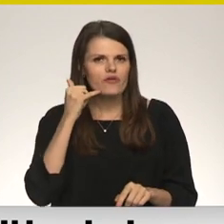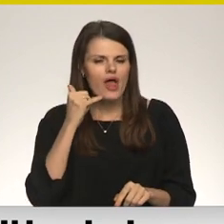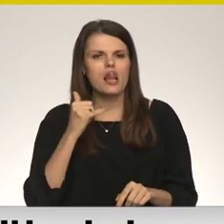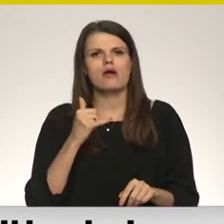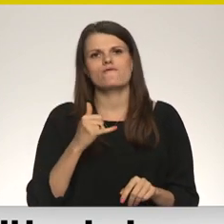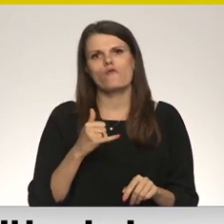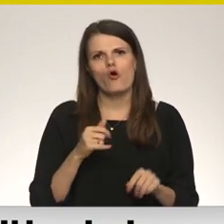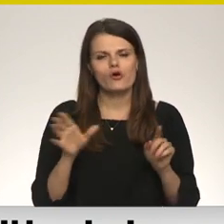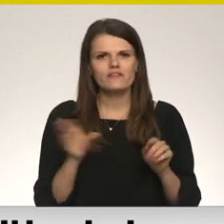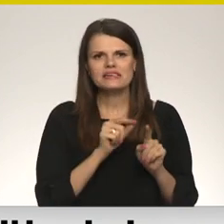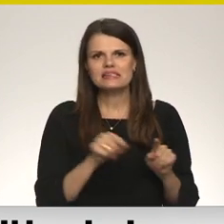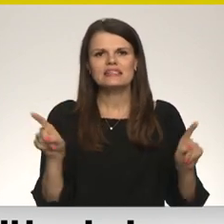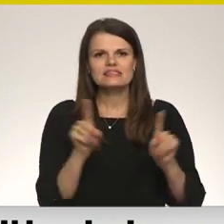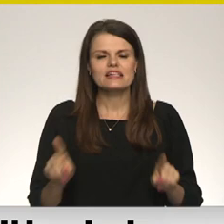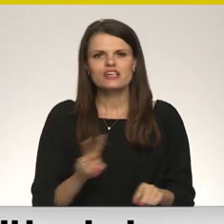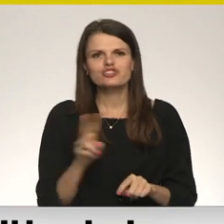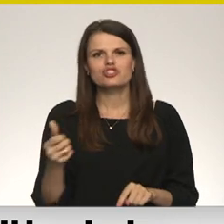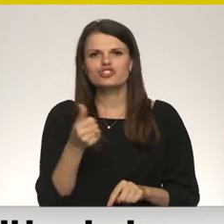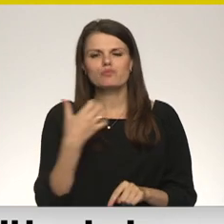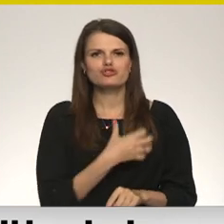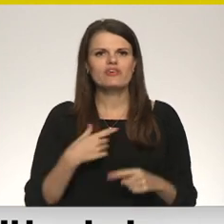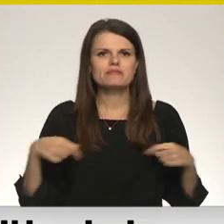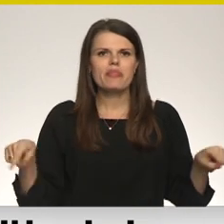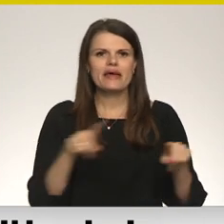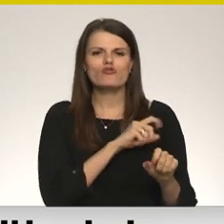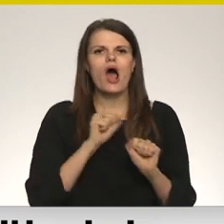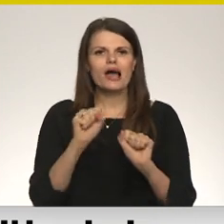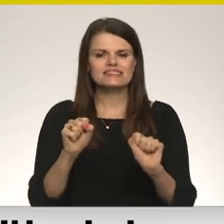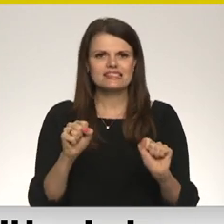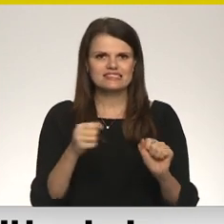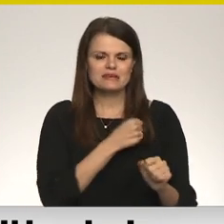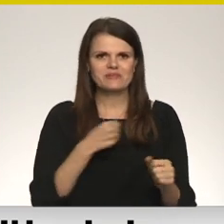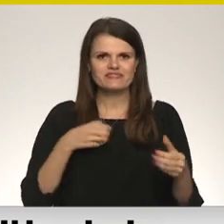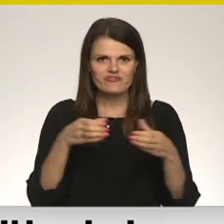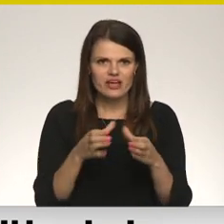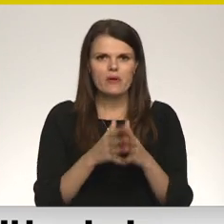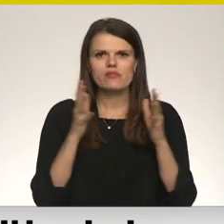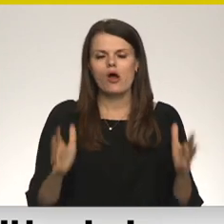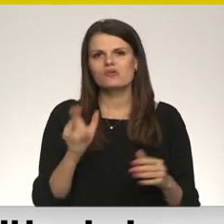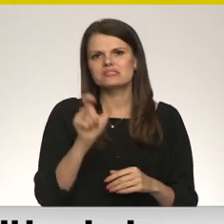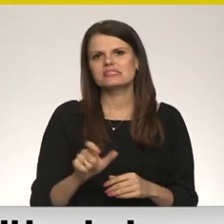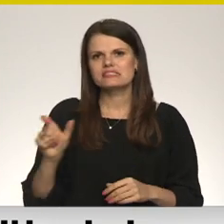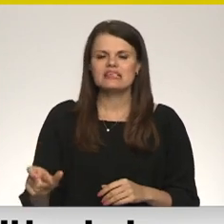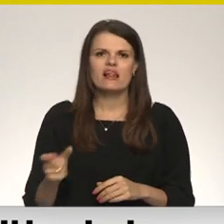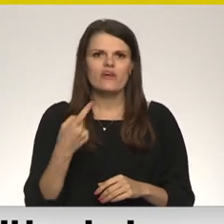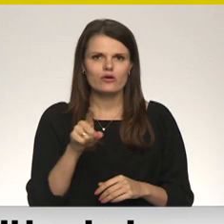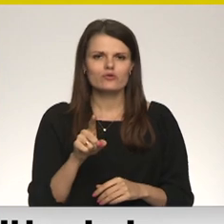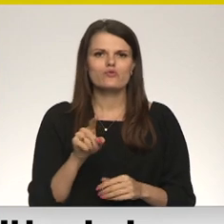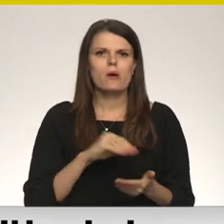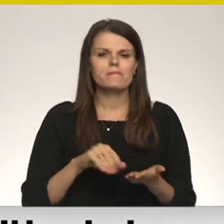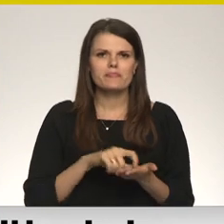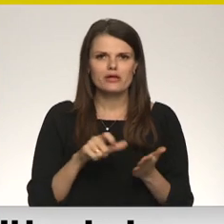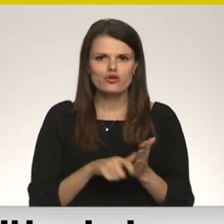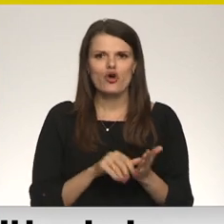kuras īpaši ir vajadzīgas teritoriālām aizsardzības vienībām. Daudz cilvēki, patiesībā no biroja,